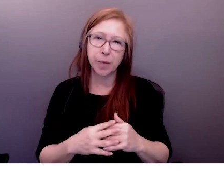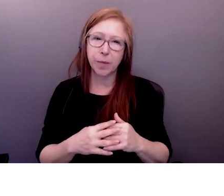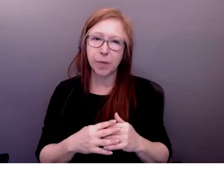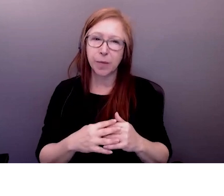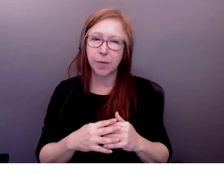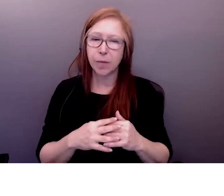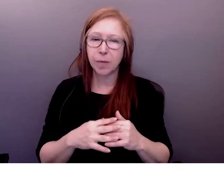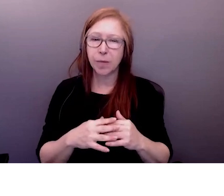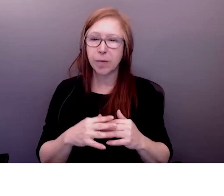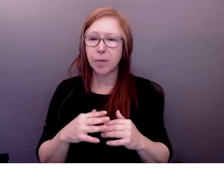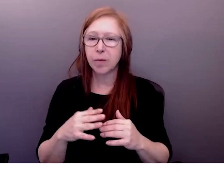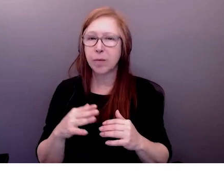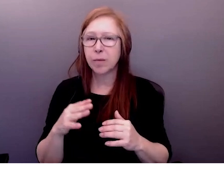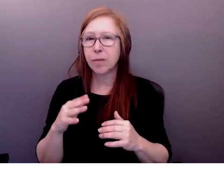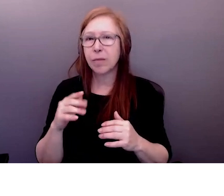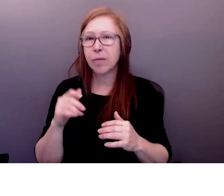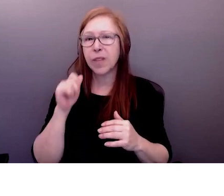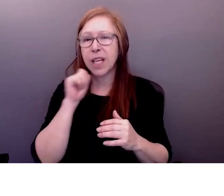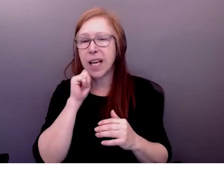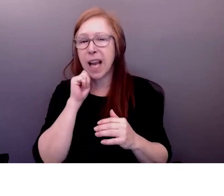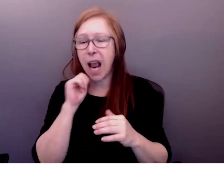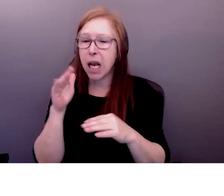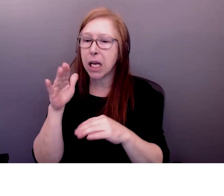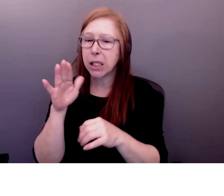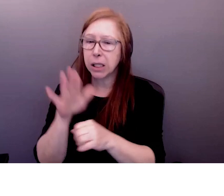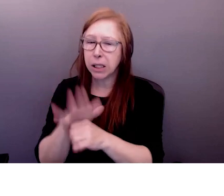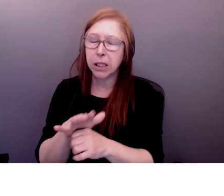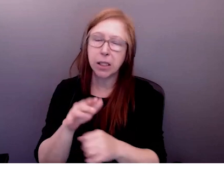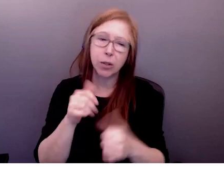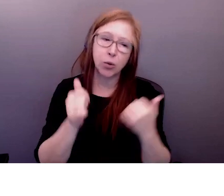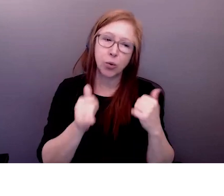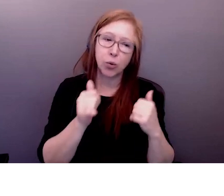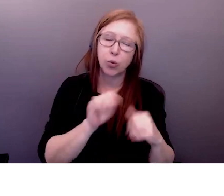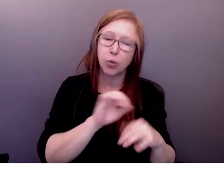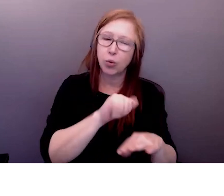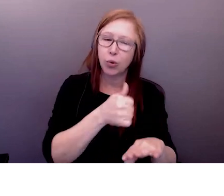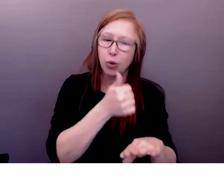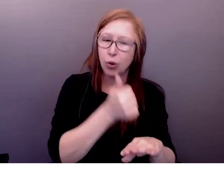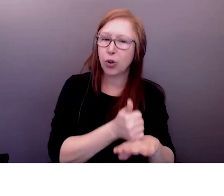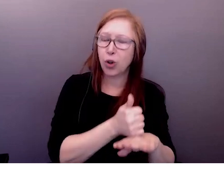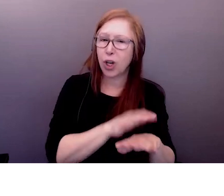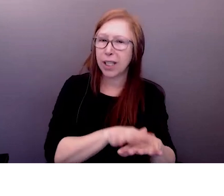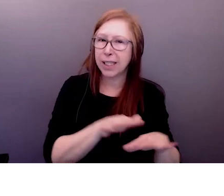fiable les groupes de personnes dont les résultats sont meilleurs à cause